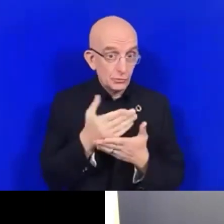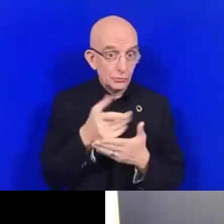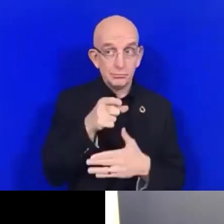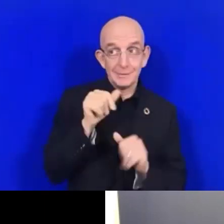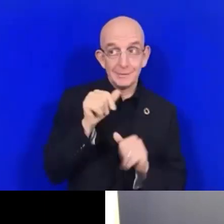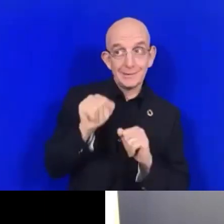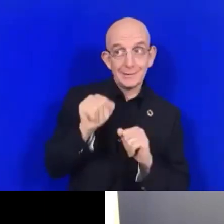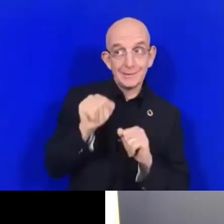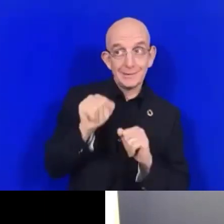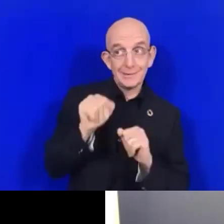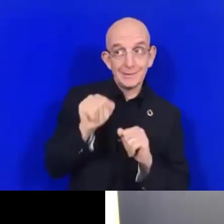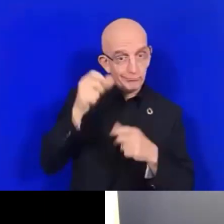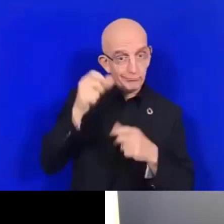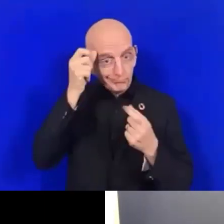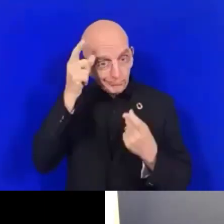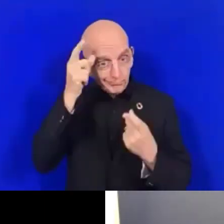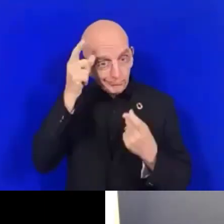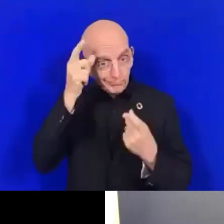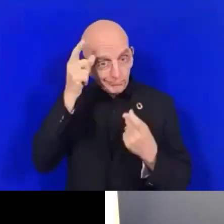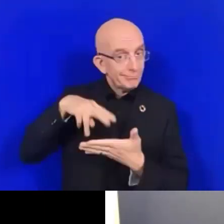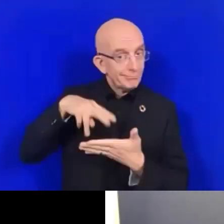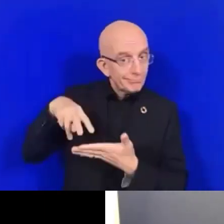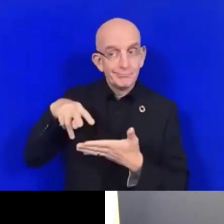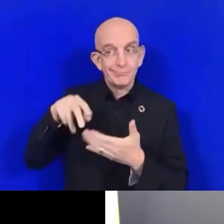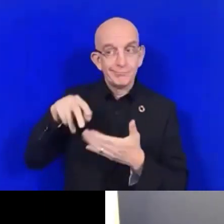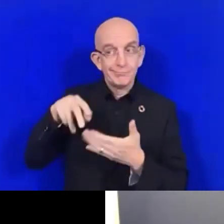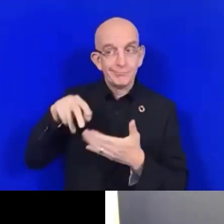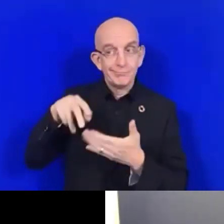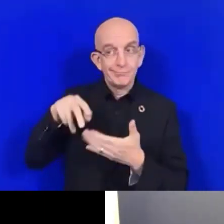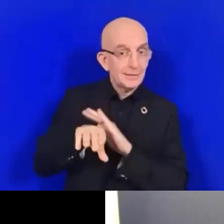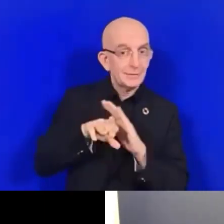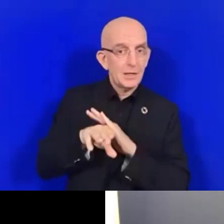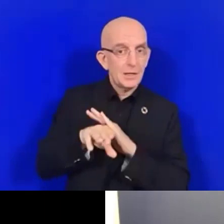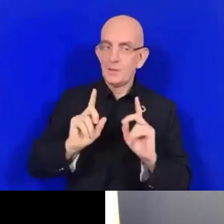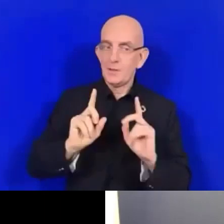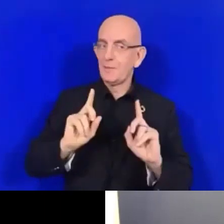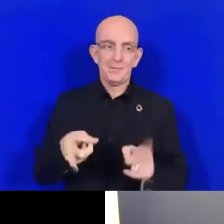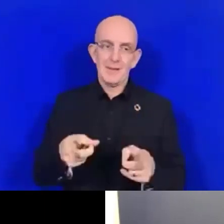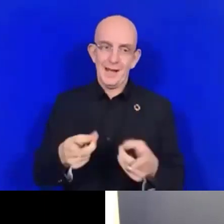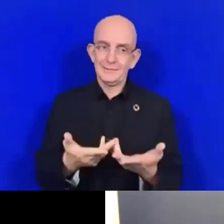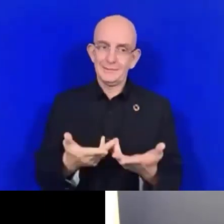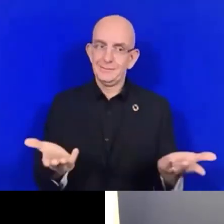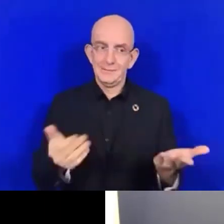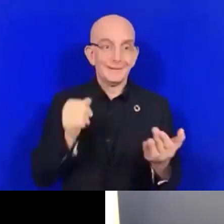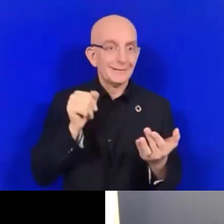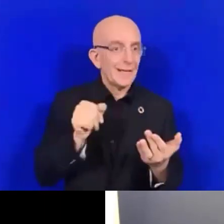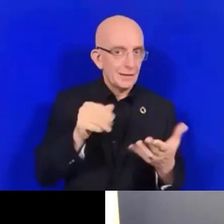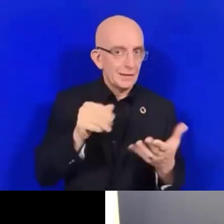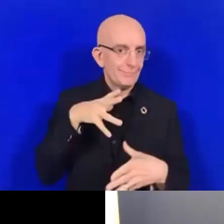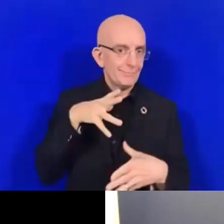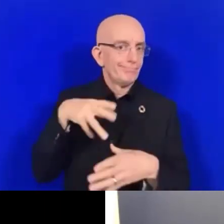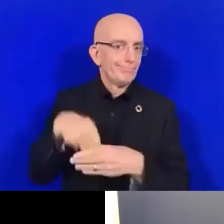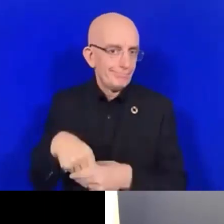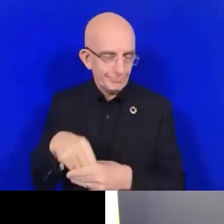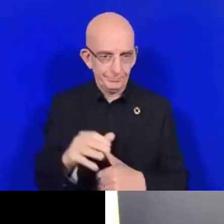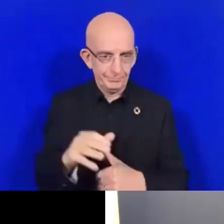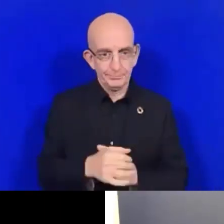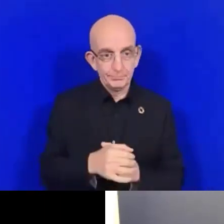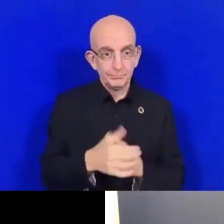il faudrait revenir sur les processus d'évacuation. Le manque de compréhension